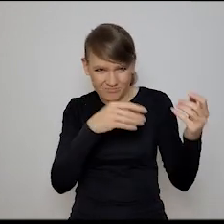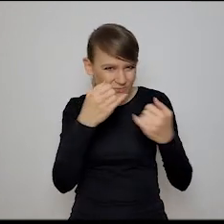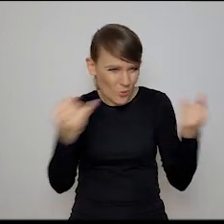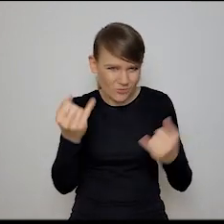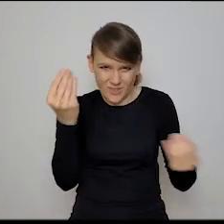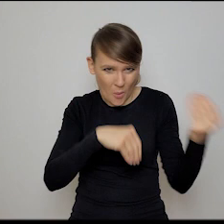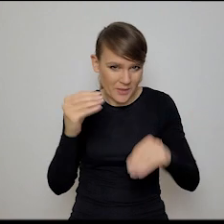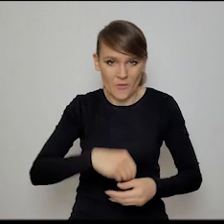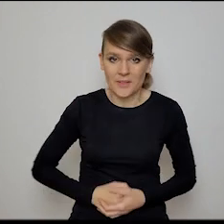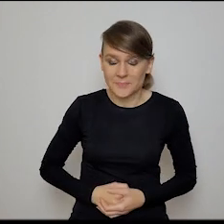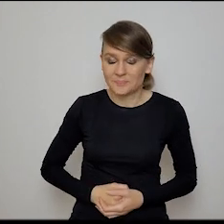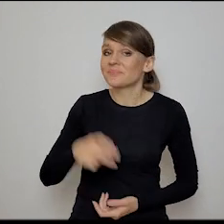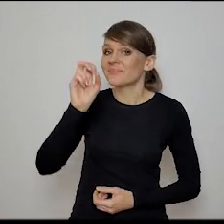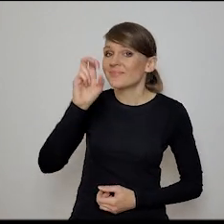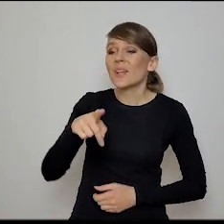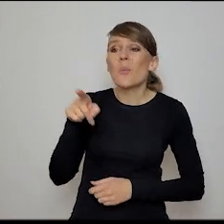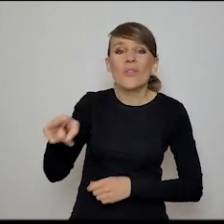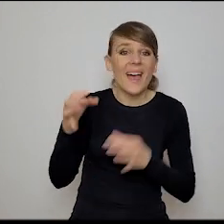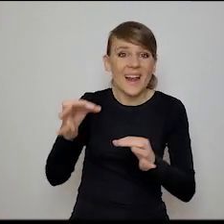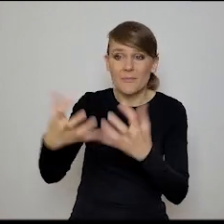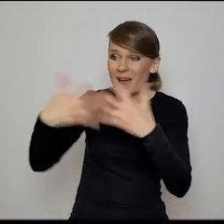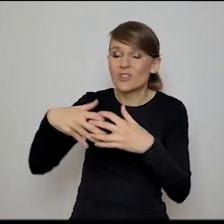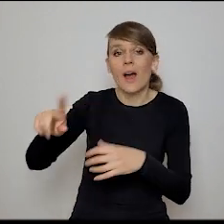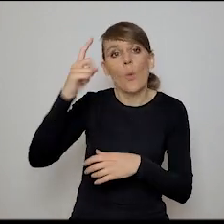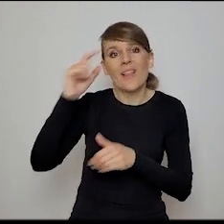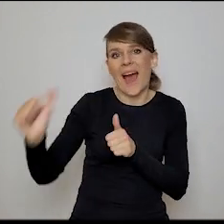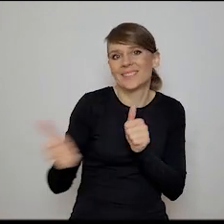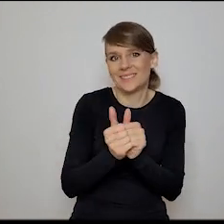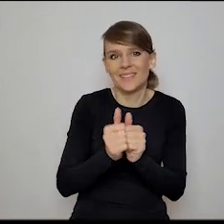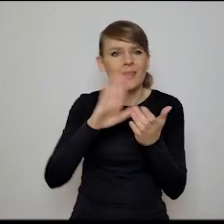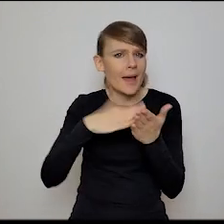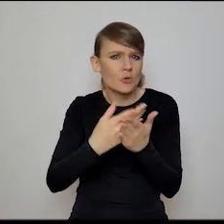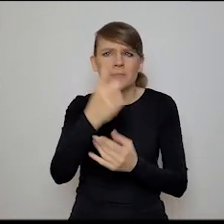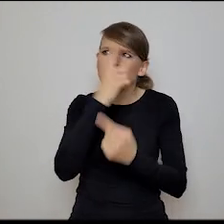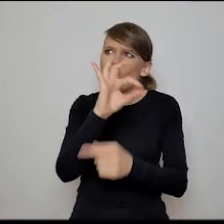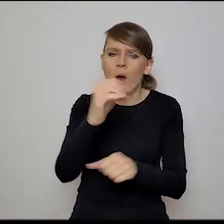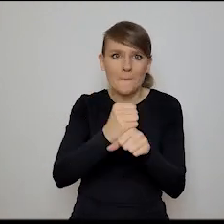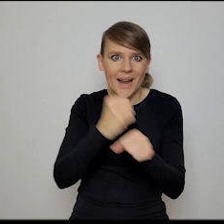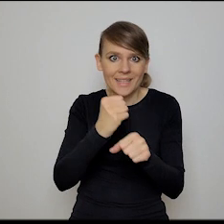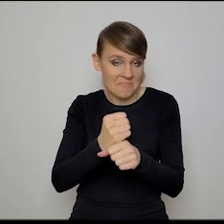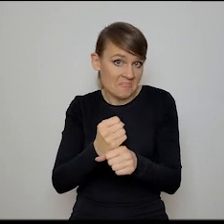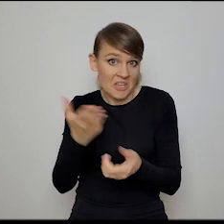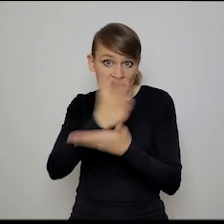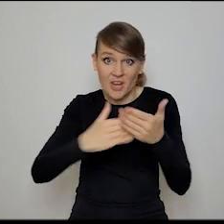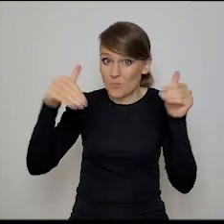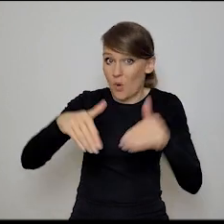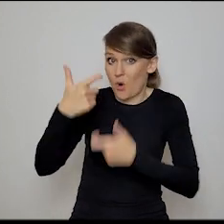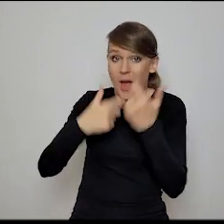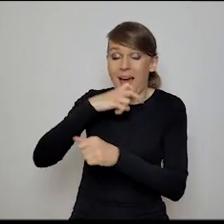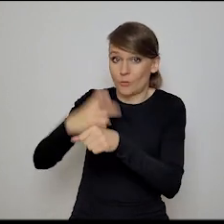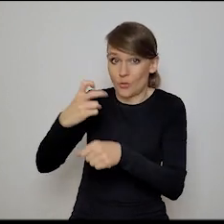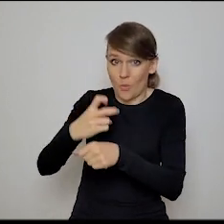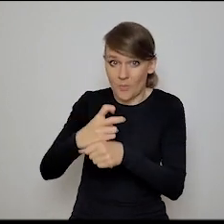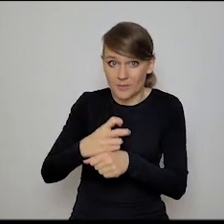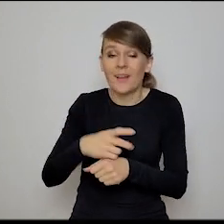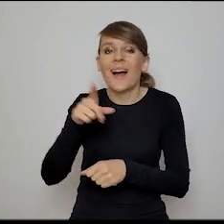razie, tak jak powiedziałam, głównie jest asystująca. Jak pomyślisz o swojej pracy, to tam będą takie taski, które można częściowo przynajmniej zautomatyzować. A to